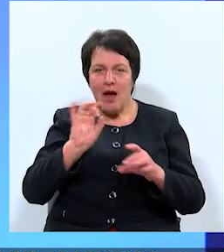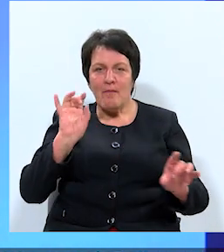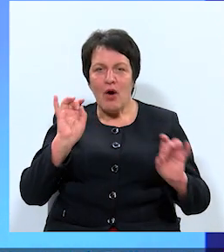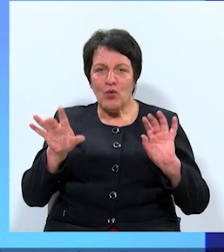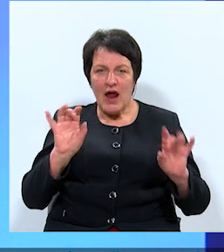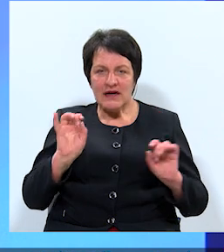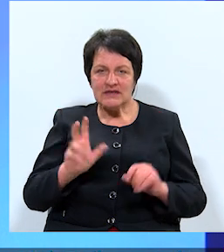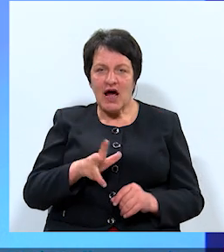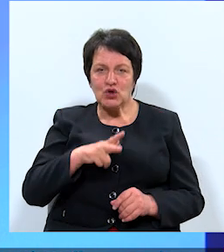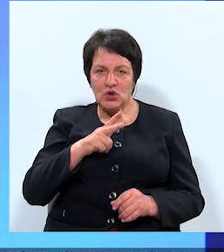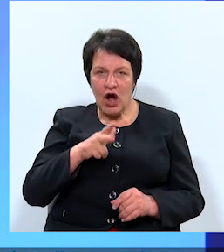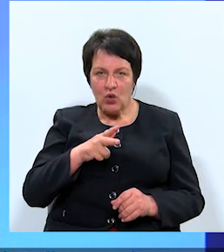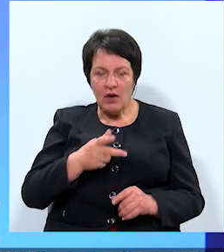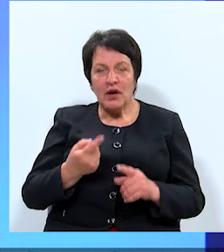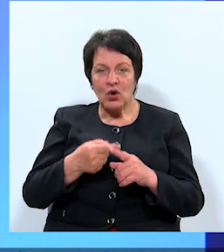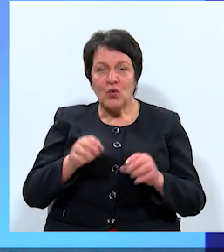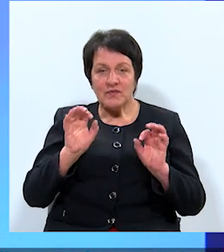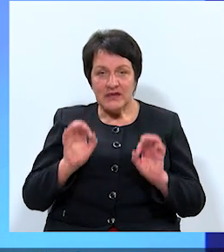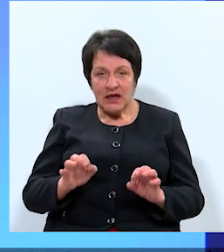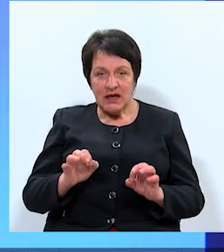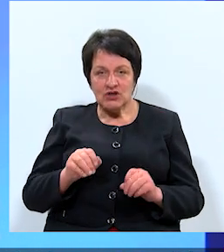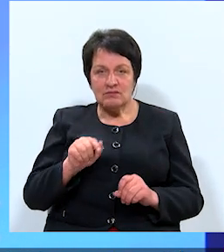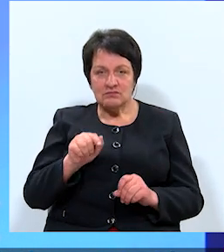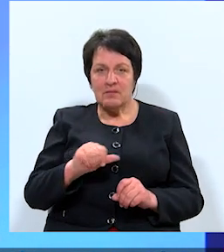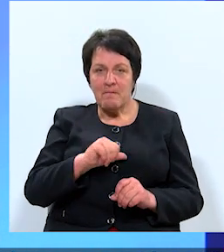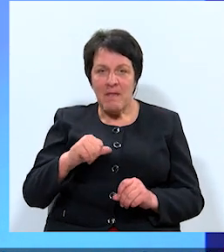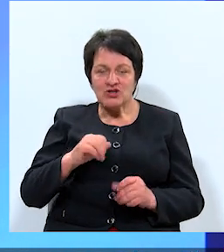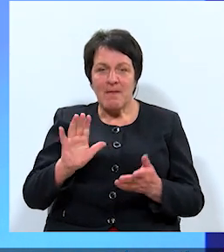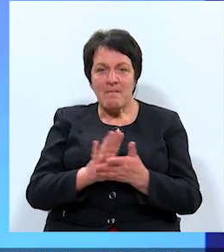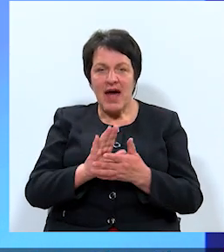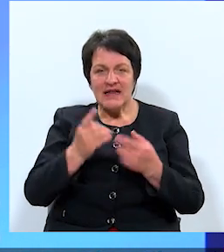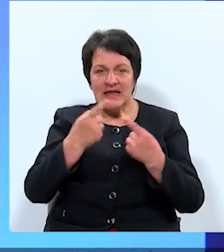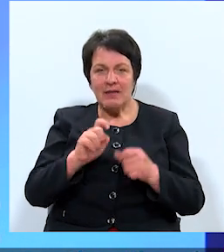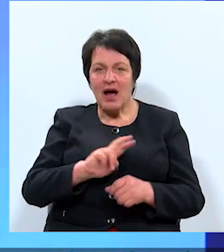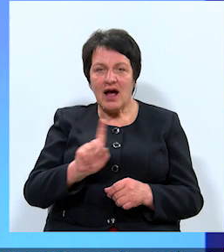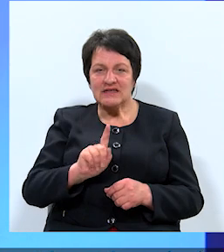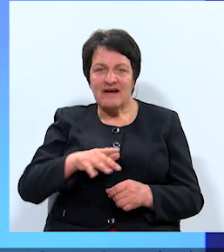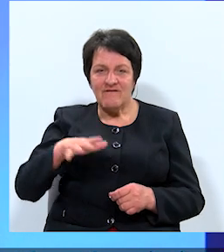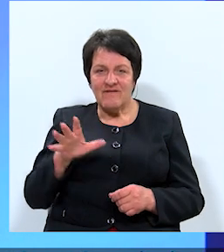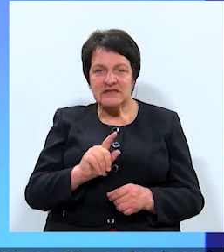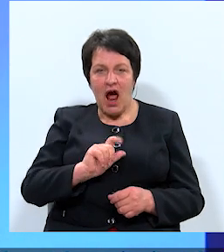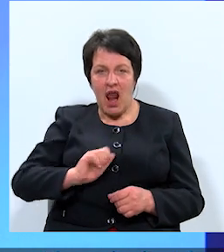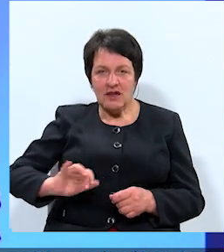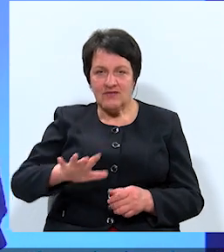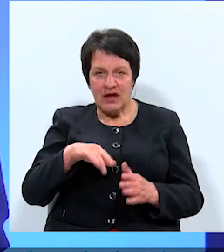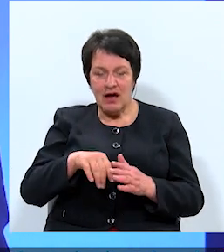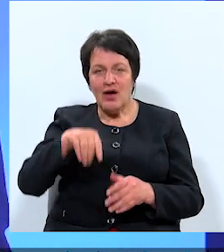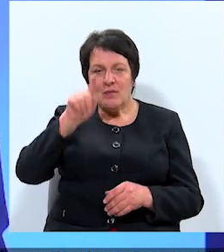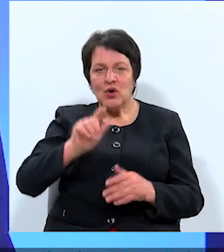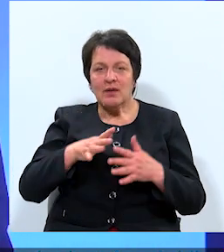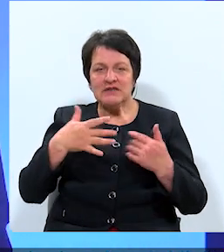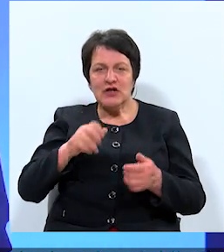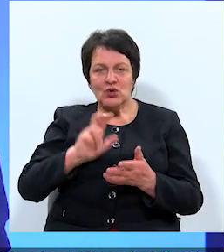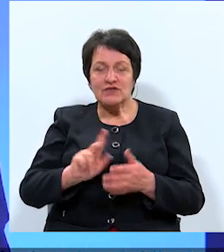Daugavpili. Tieši ar tā pašiem mēdījiem, kas ir visā Latvijā. Protams, liels